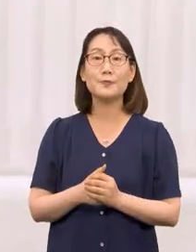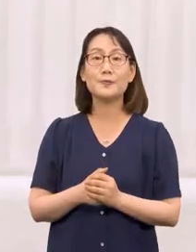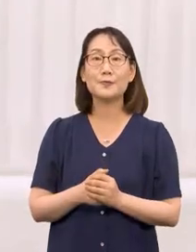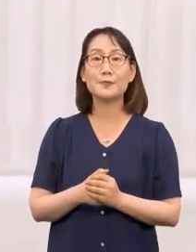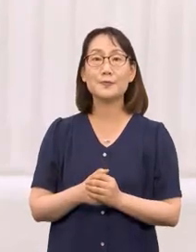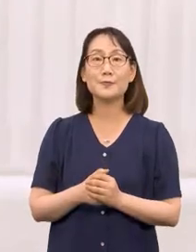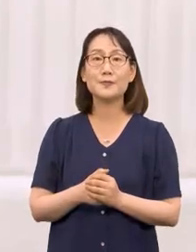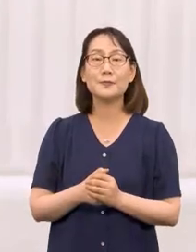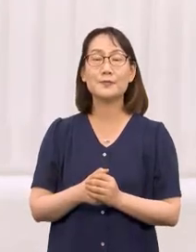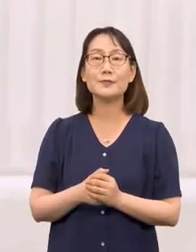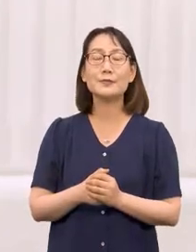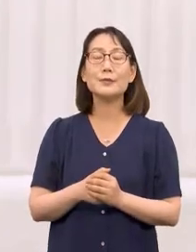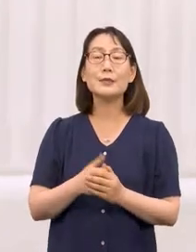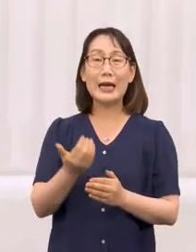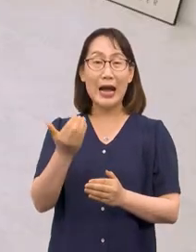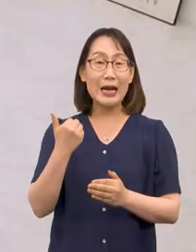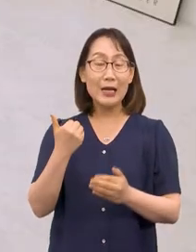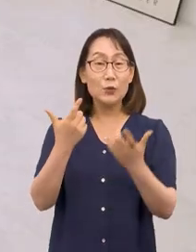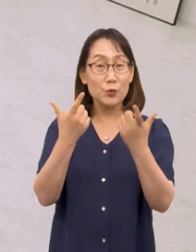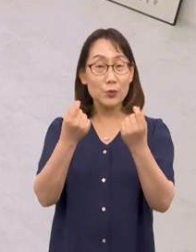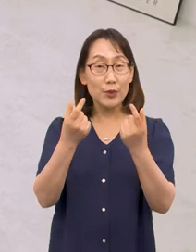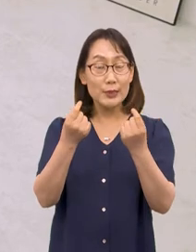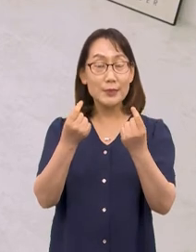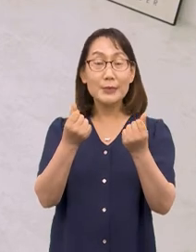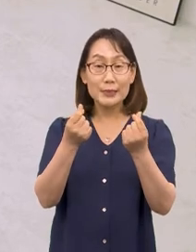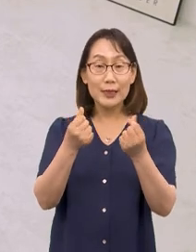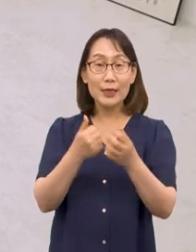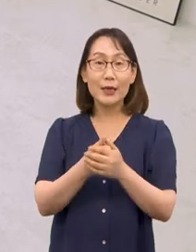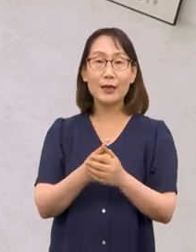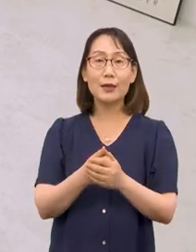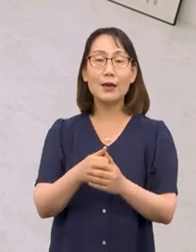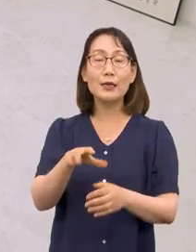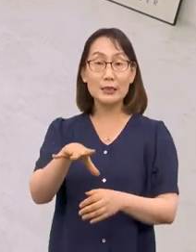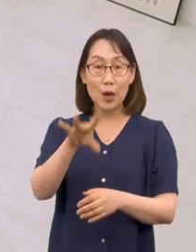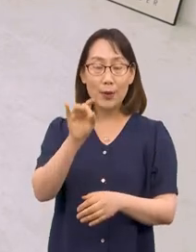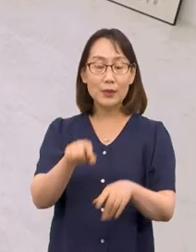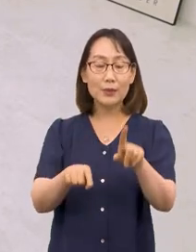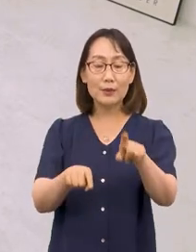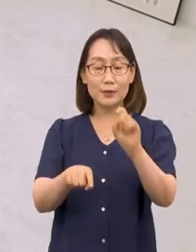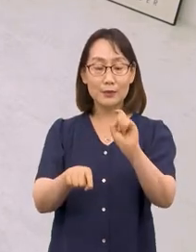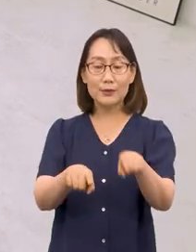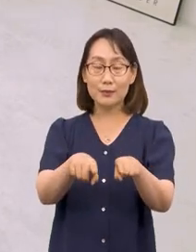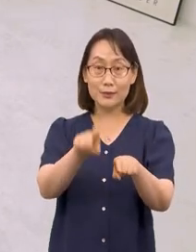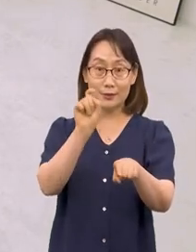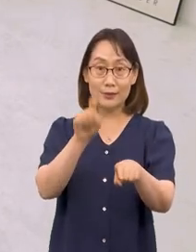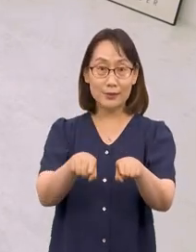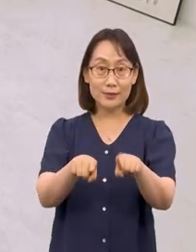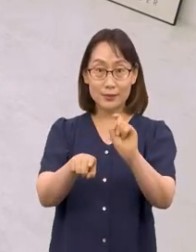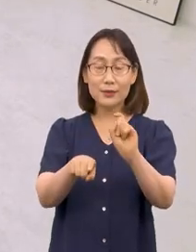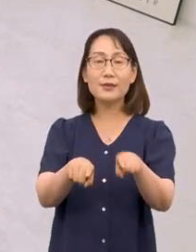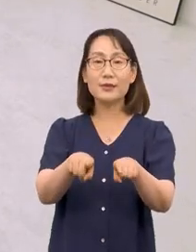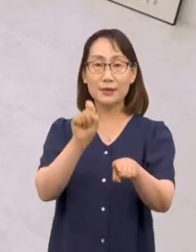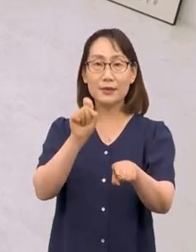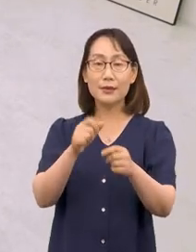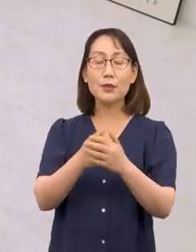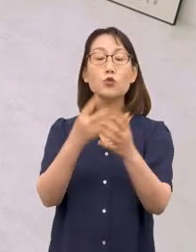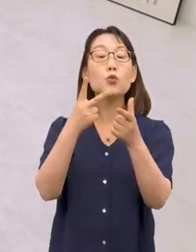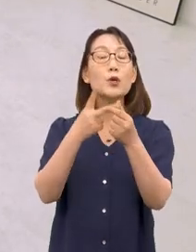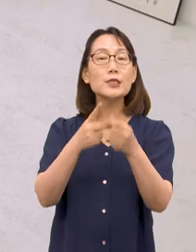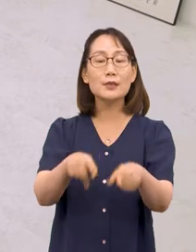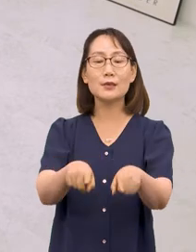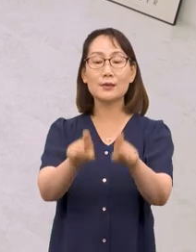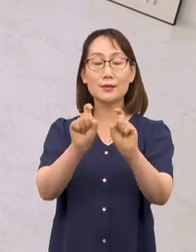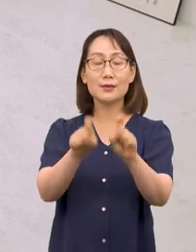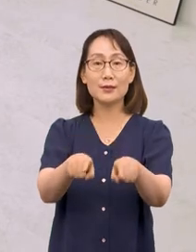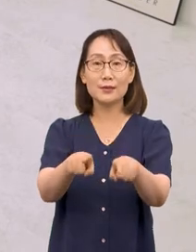이 동작도 아까랑 마찬가지로 첫 번째는 한쪽씩 진행할 거고, 두 번째는 양쪽